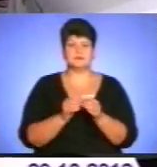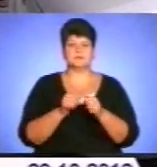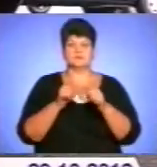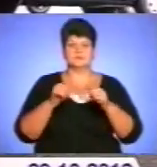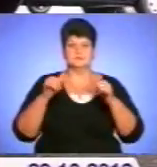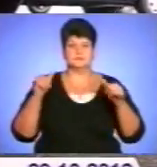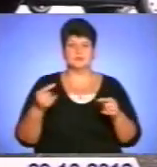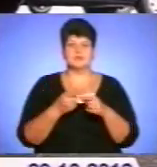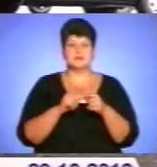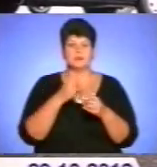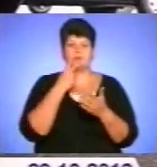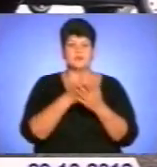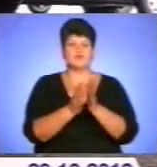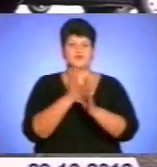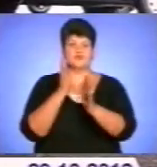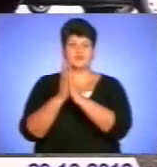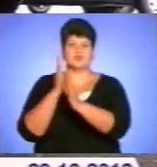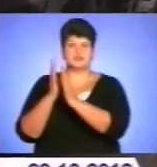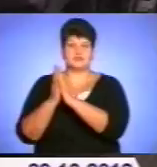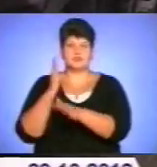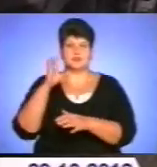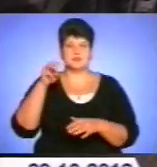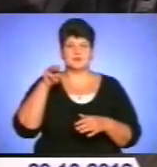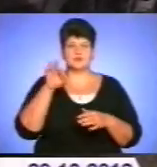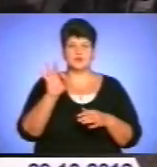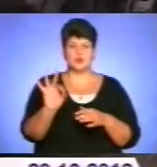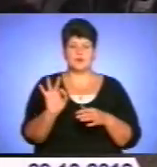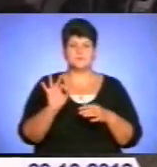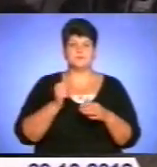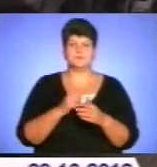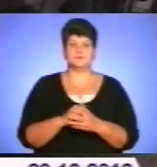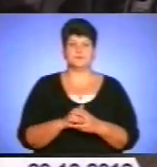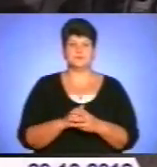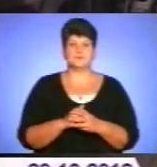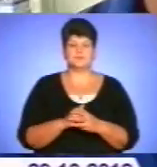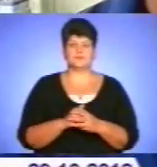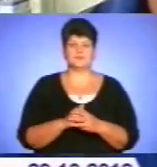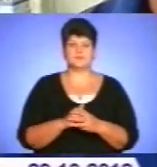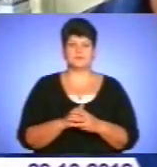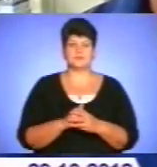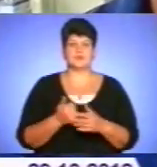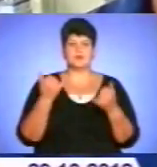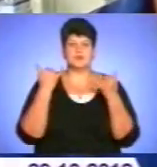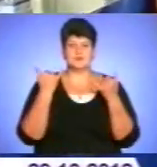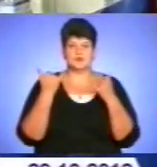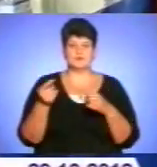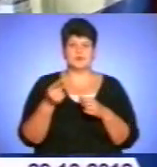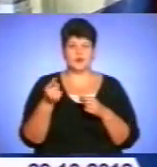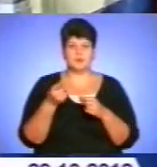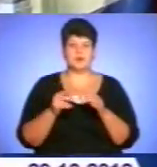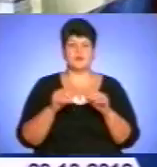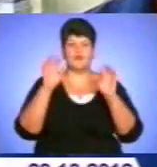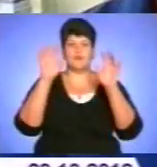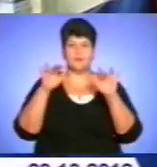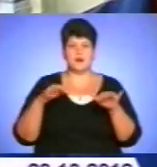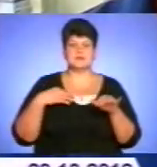Це ми помітили у чергах біля станцій шиномонтажу та у сервісних точках продажу. Сьогодні виповував Тернополі сніг і,